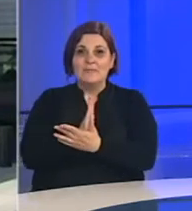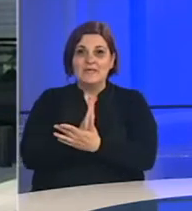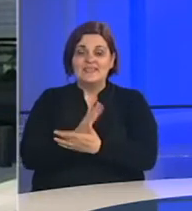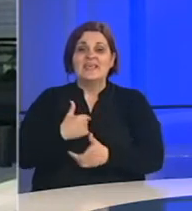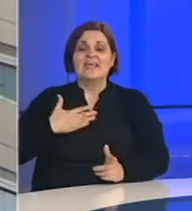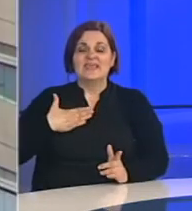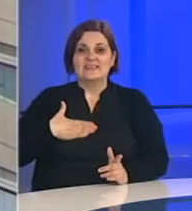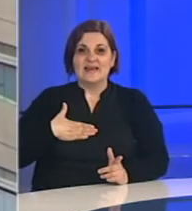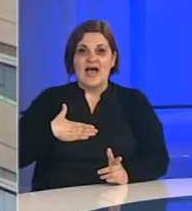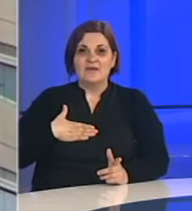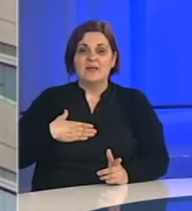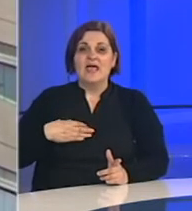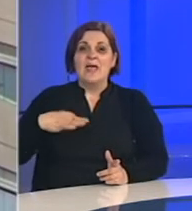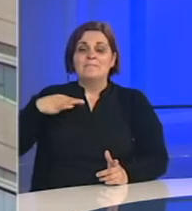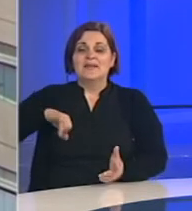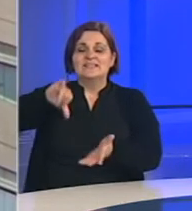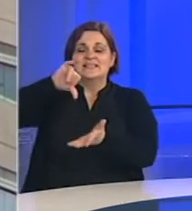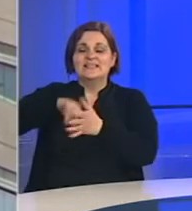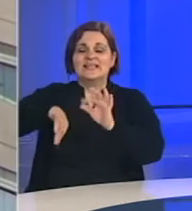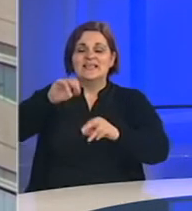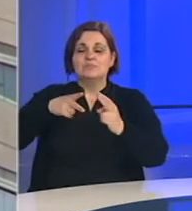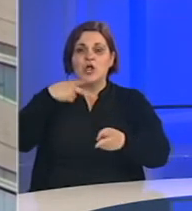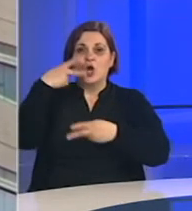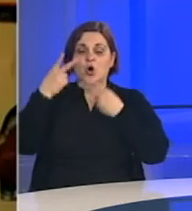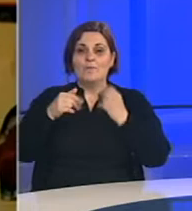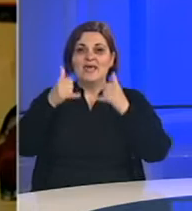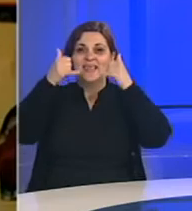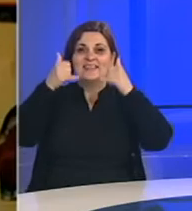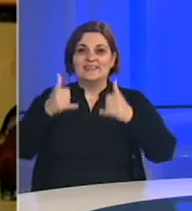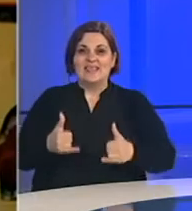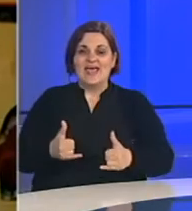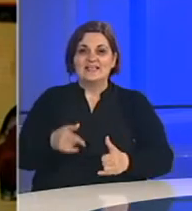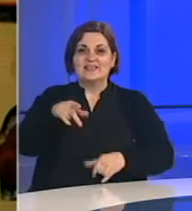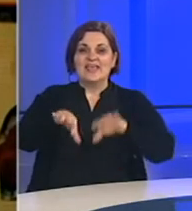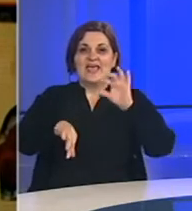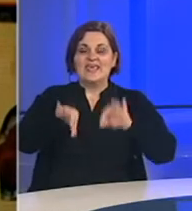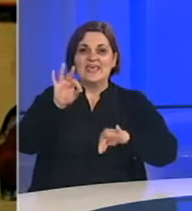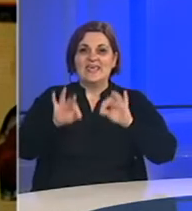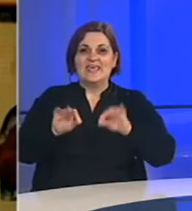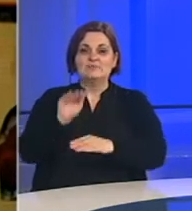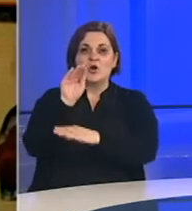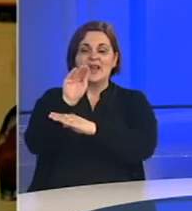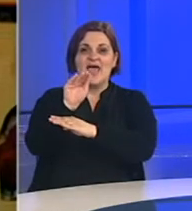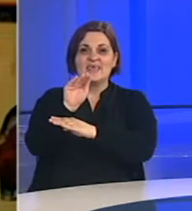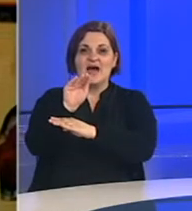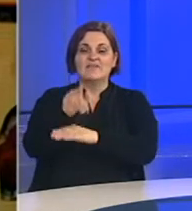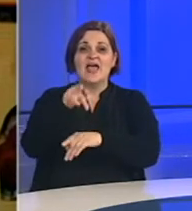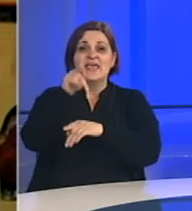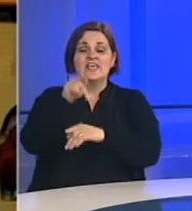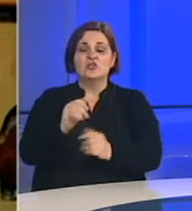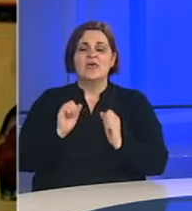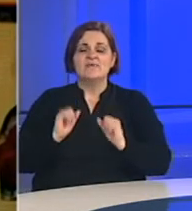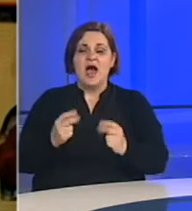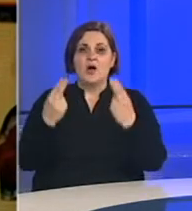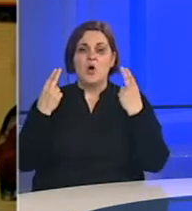drago mi je da je predsednica centralne izborne komisije danas te izbore najavila i to je jako